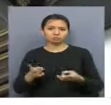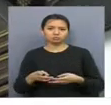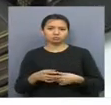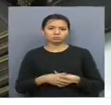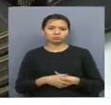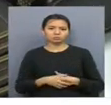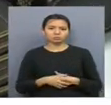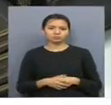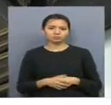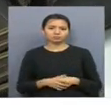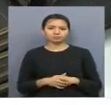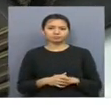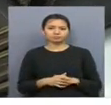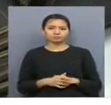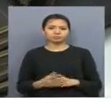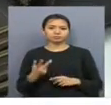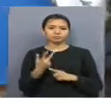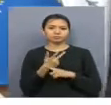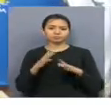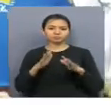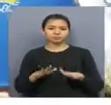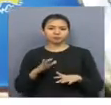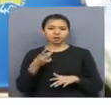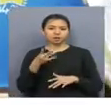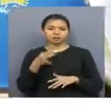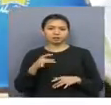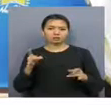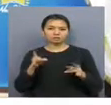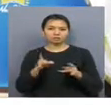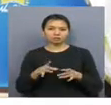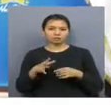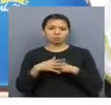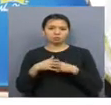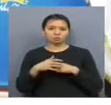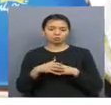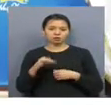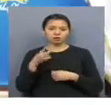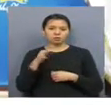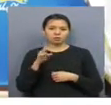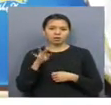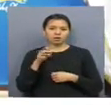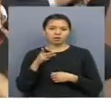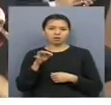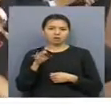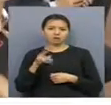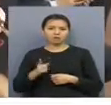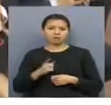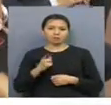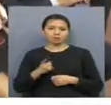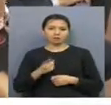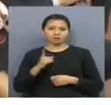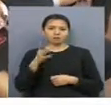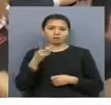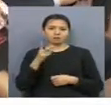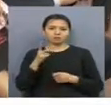Байқау ғортынсы бойынша жүлгелі үшінші орын антидәміхана жобасын сұсынған көршет аунық, Анар Батыр Алибамен, Шеверана жобасының